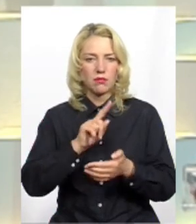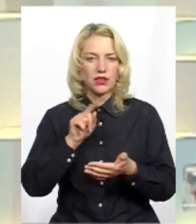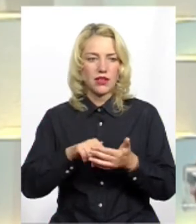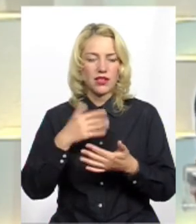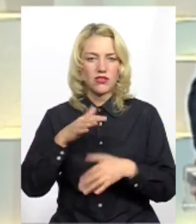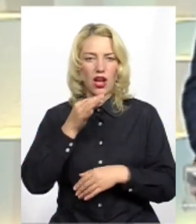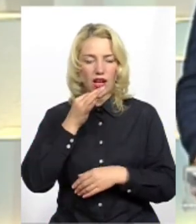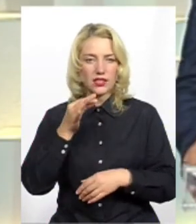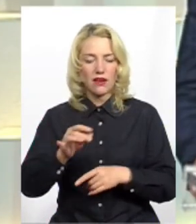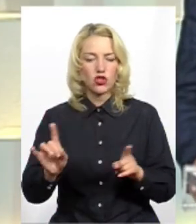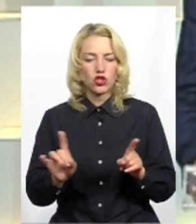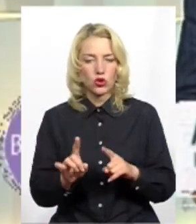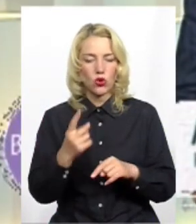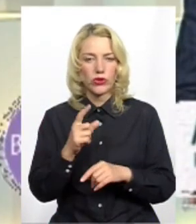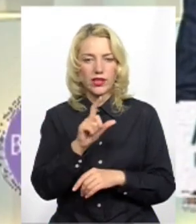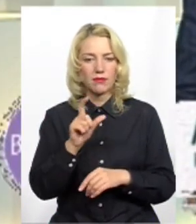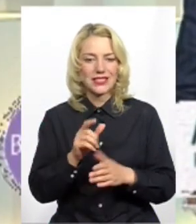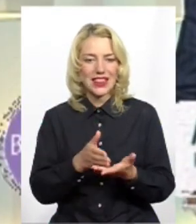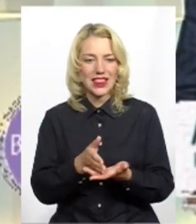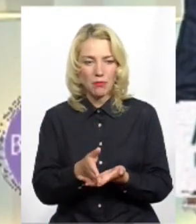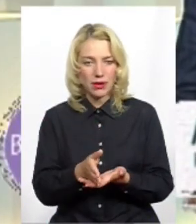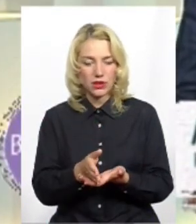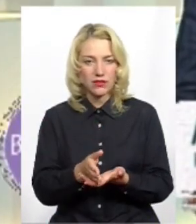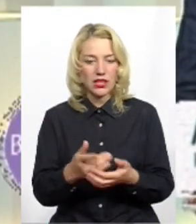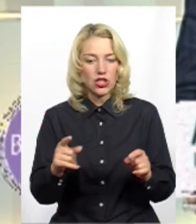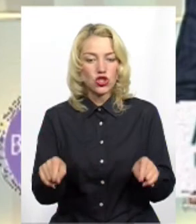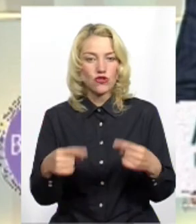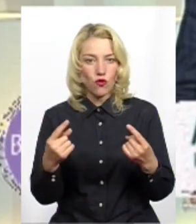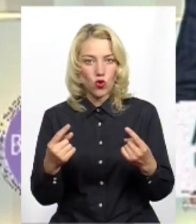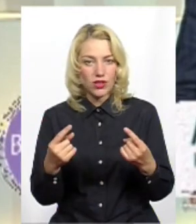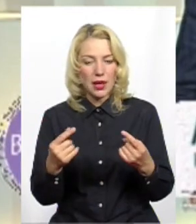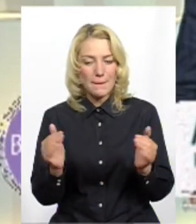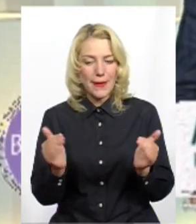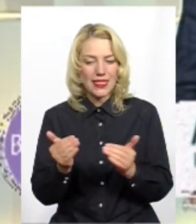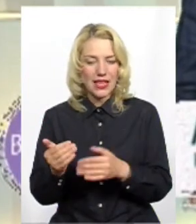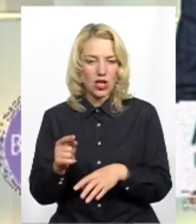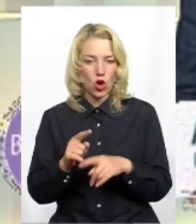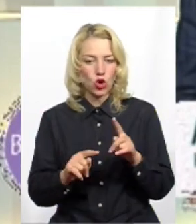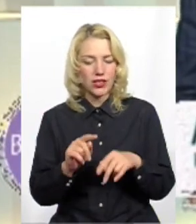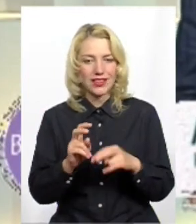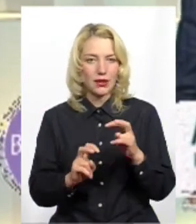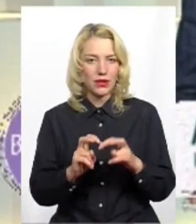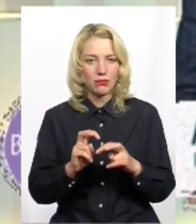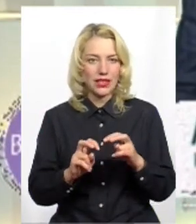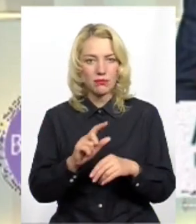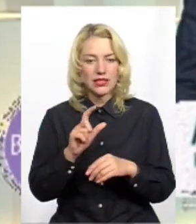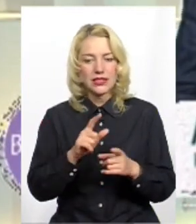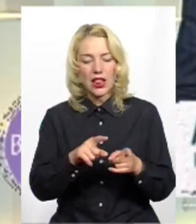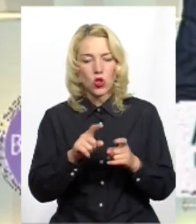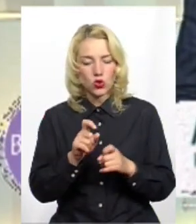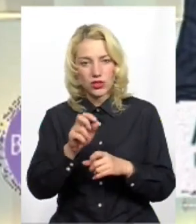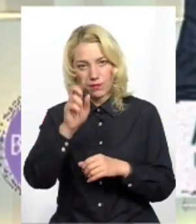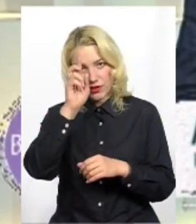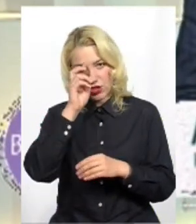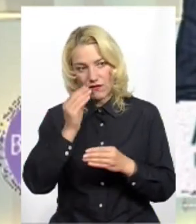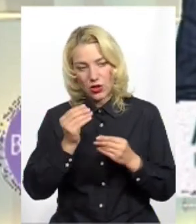казав, що одним із напрямків це створення малих родинних підприємств з залученням